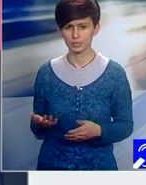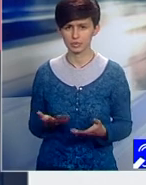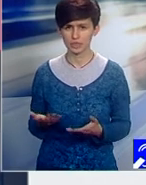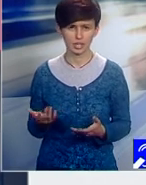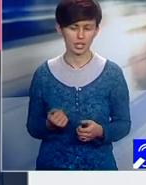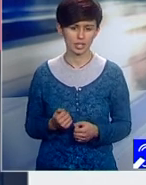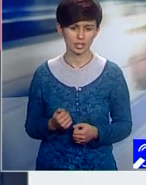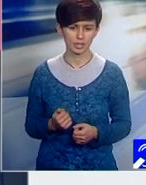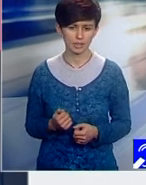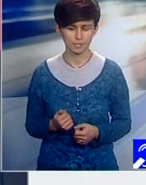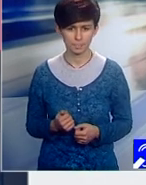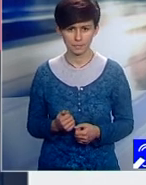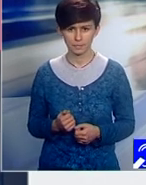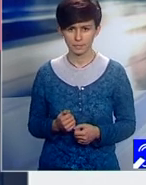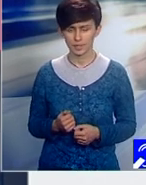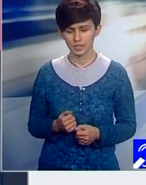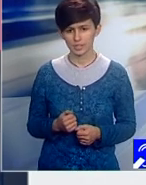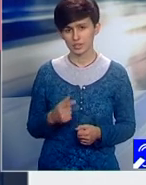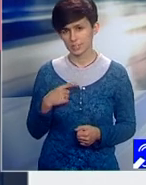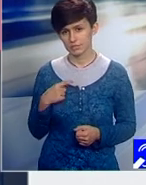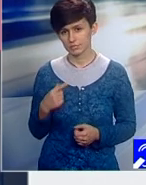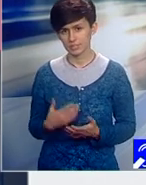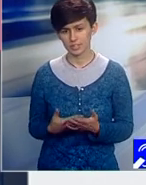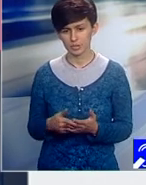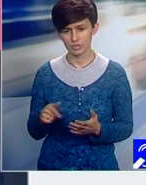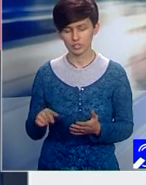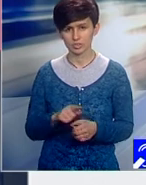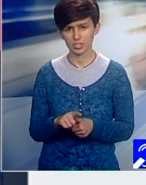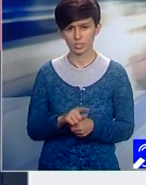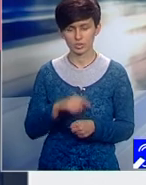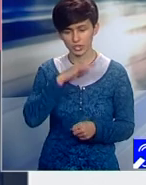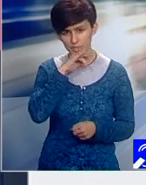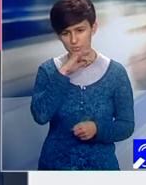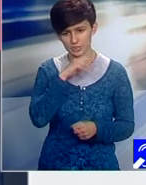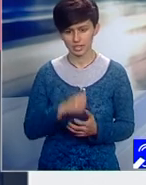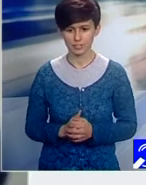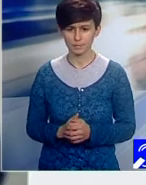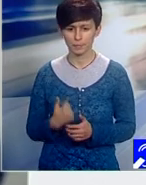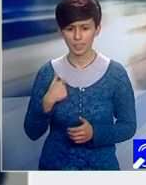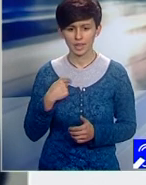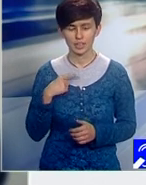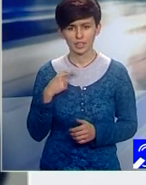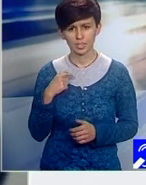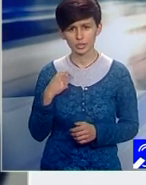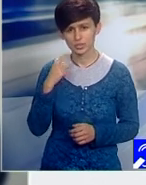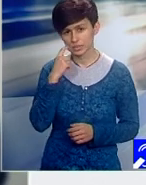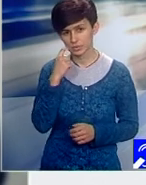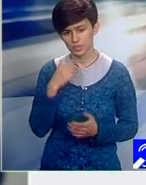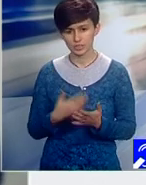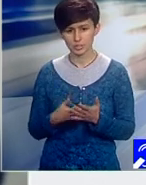se dedică acestor aspecte administrative. Sunt curioasă de cea aplicație pentru ANAF.